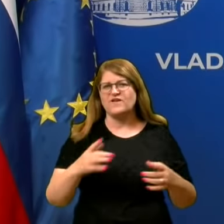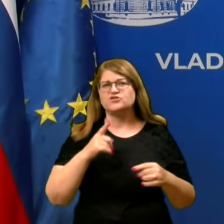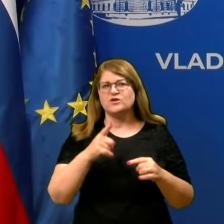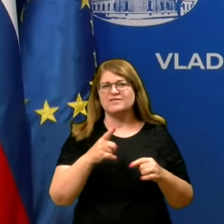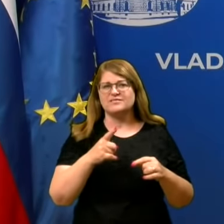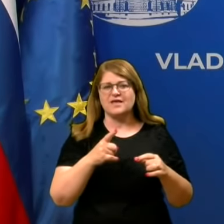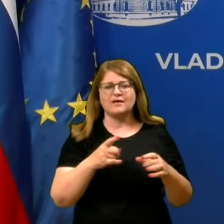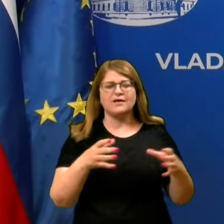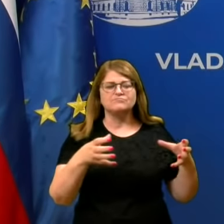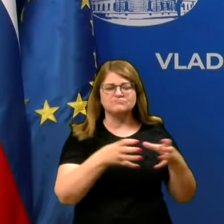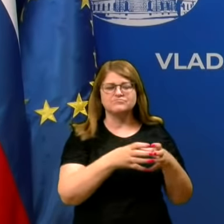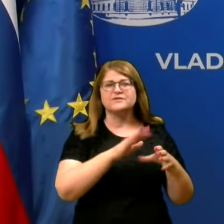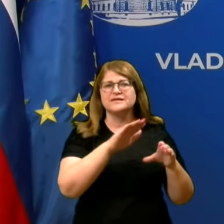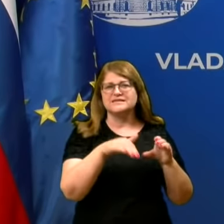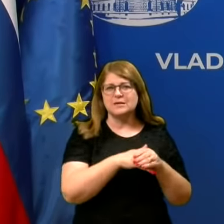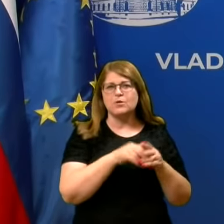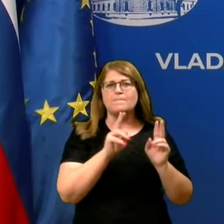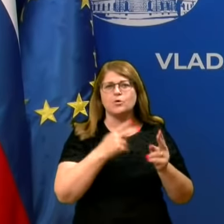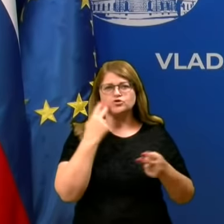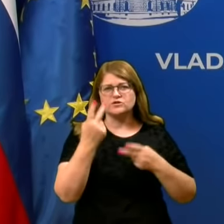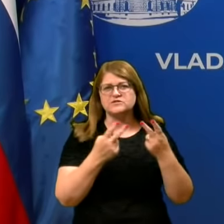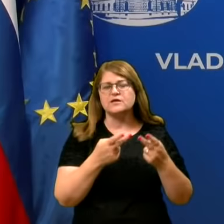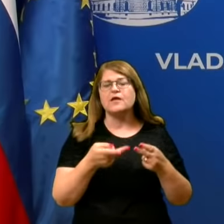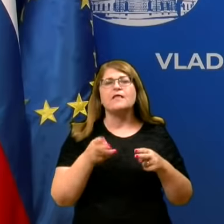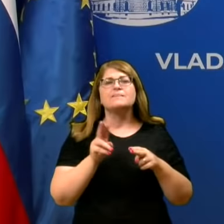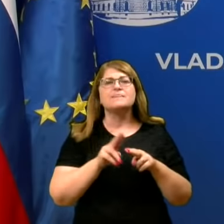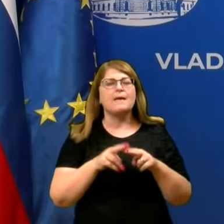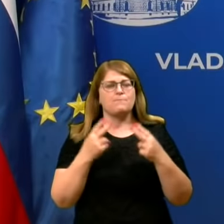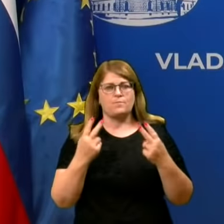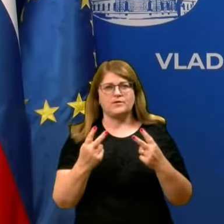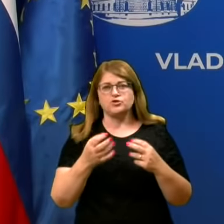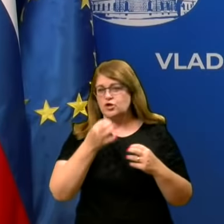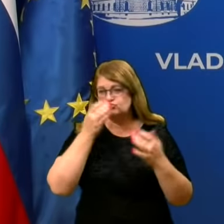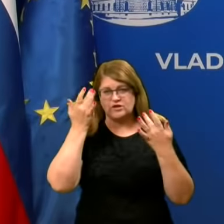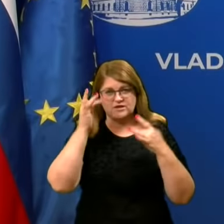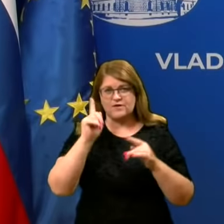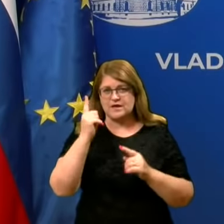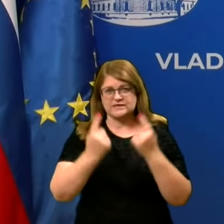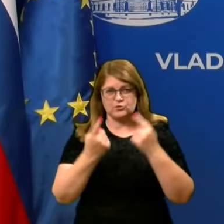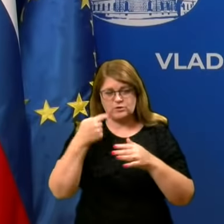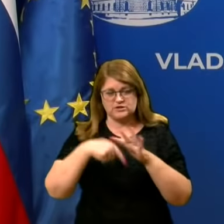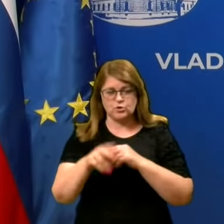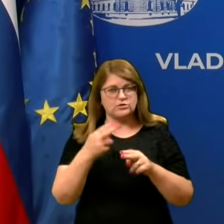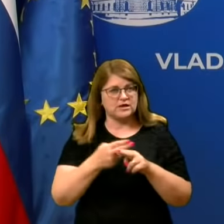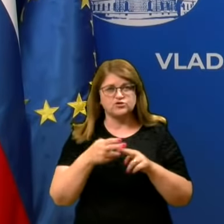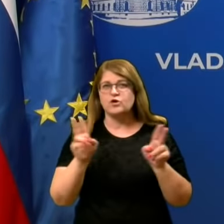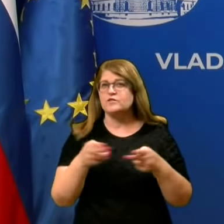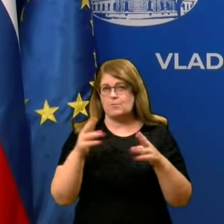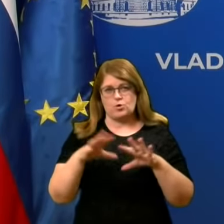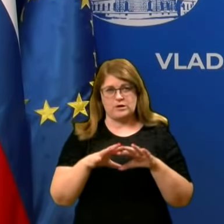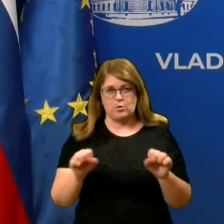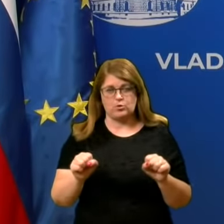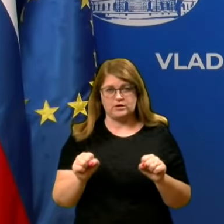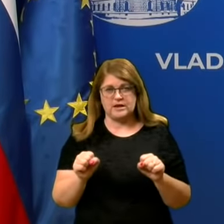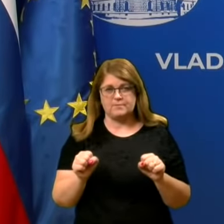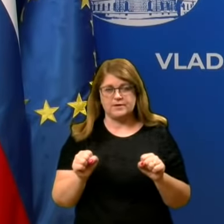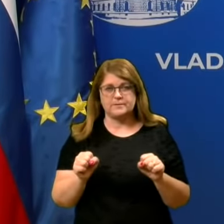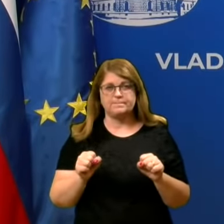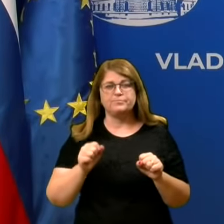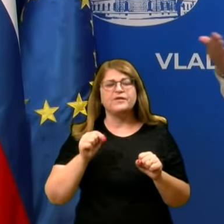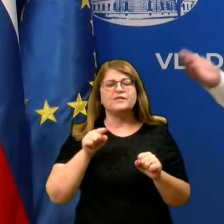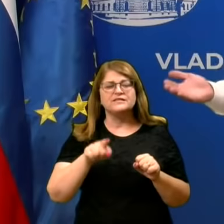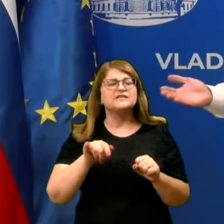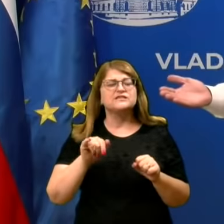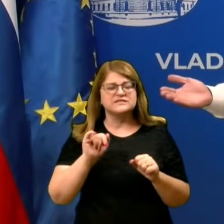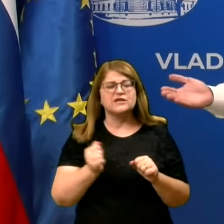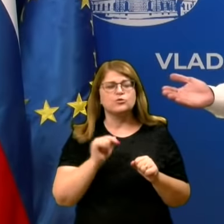in možnosti za testiranje, je najbolj pomemben dejavnik. Če ne vemo, kaj se dogaja znotraj državi, namoramo ukrepati. Tisto je prioriteta